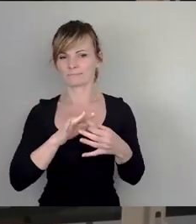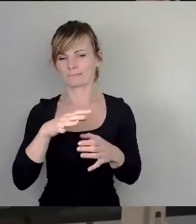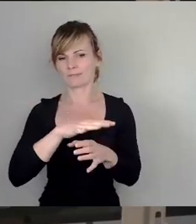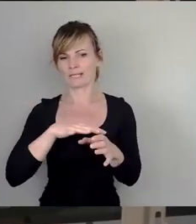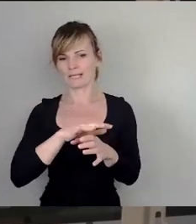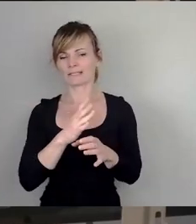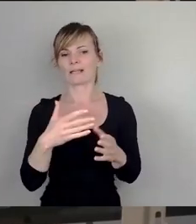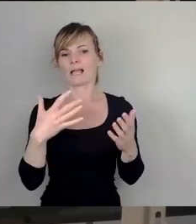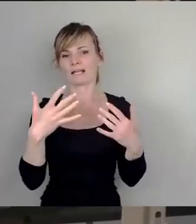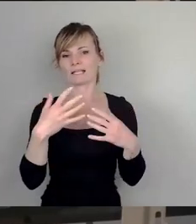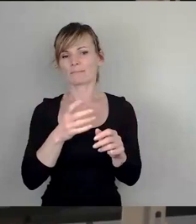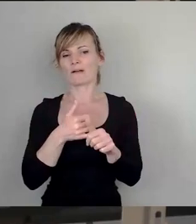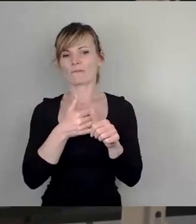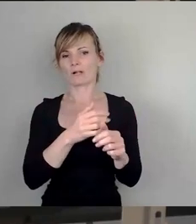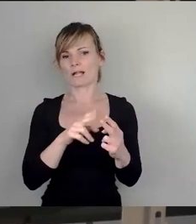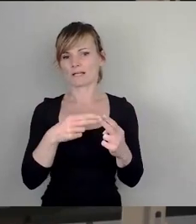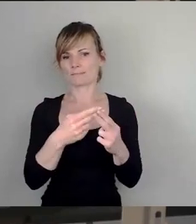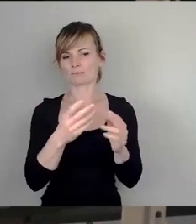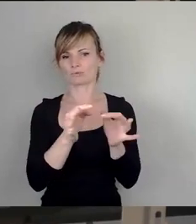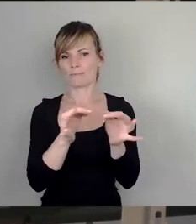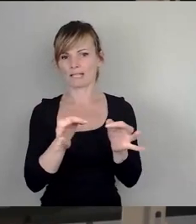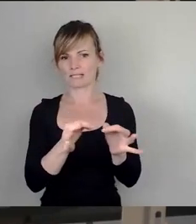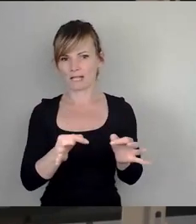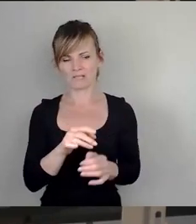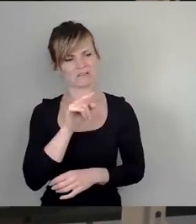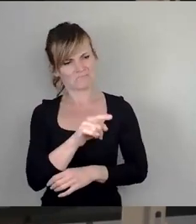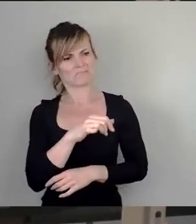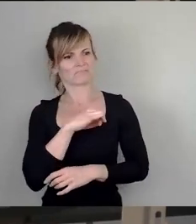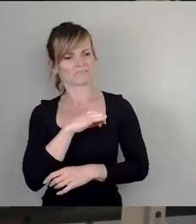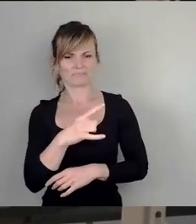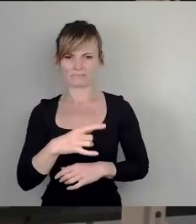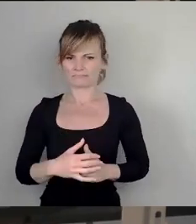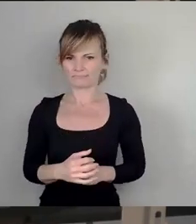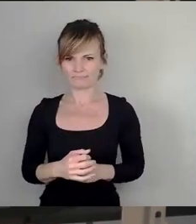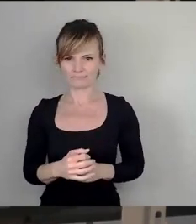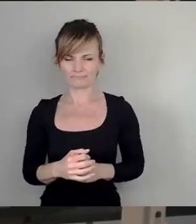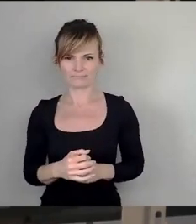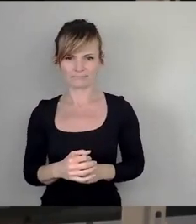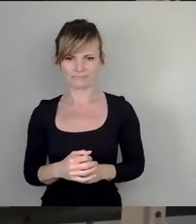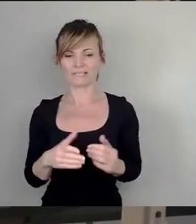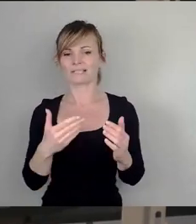-Anpassungsmaßnahmen gehört, ist schon spannend. Denn dieser Antrag